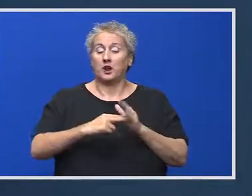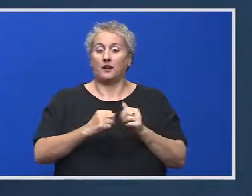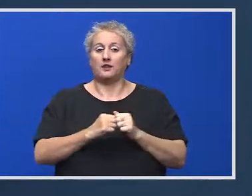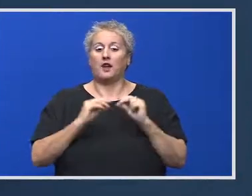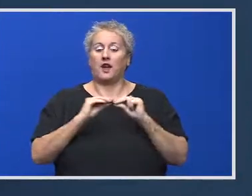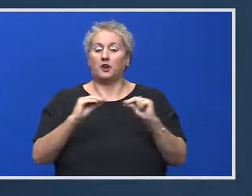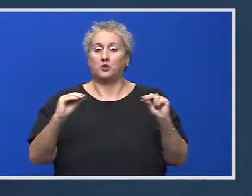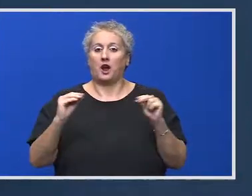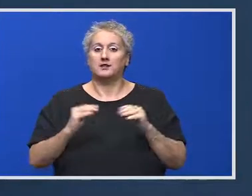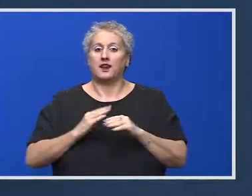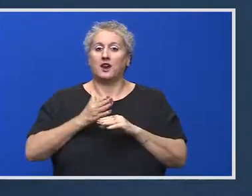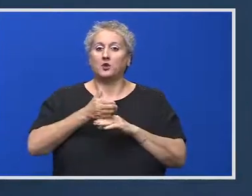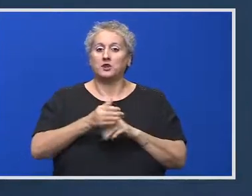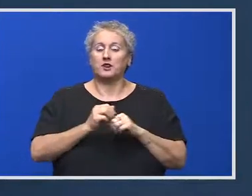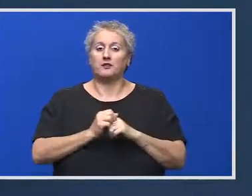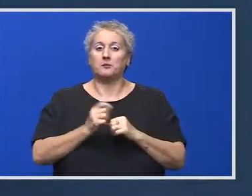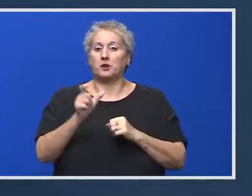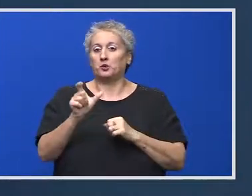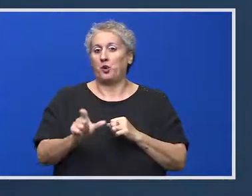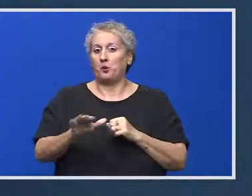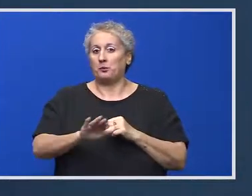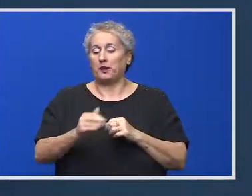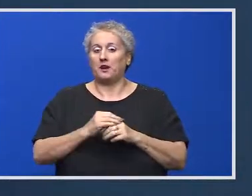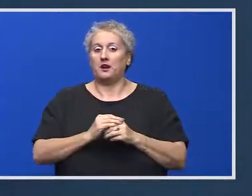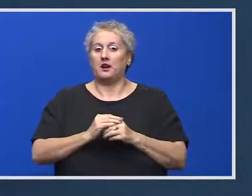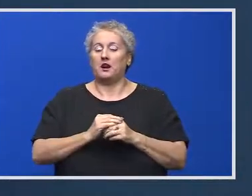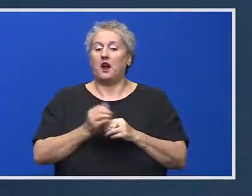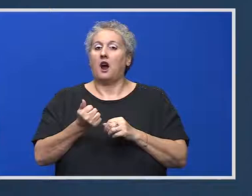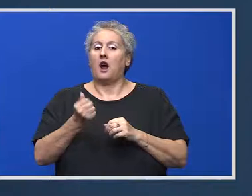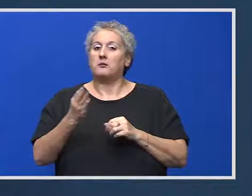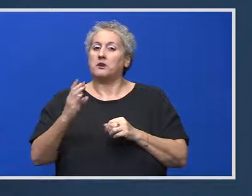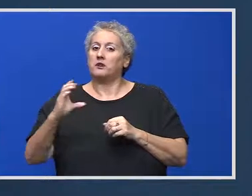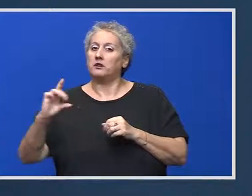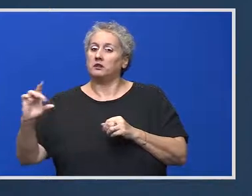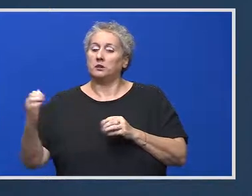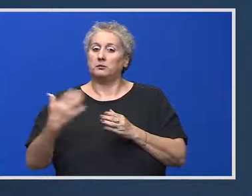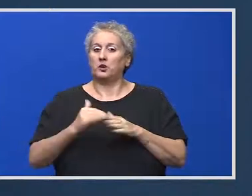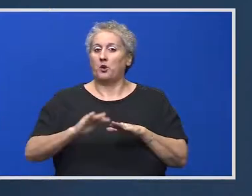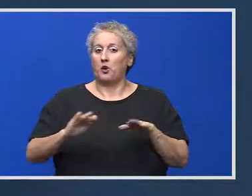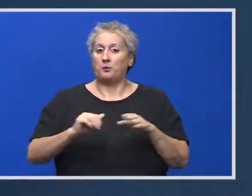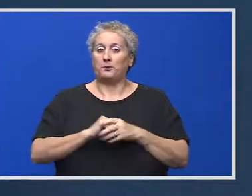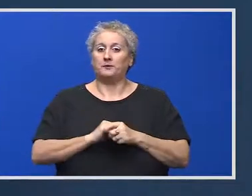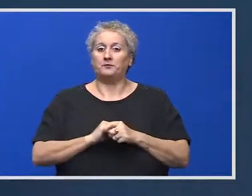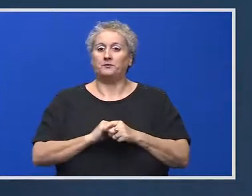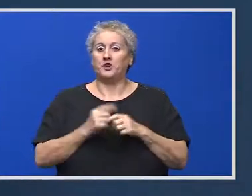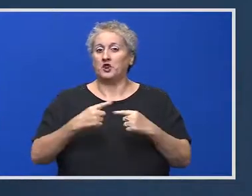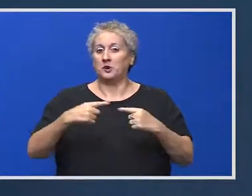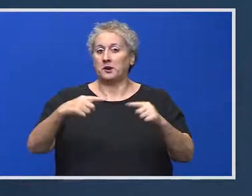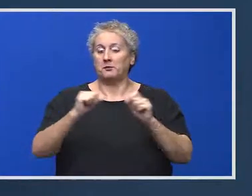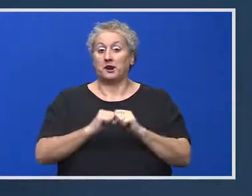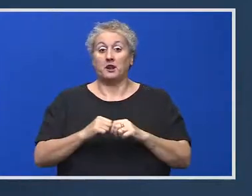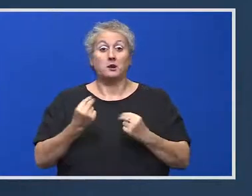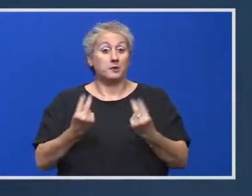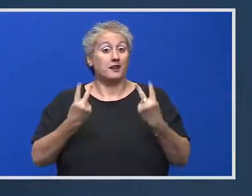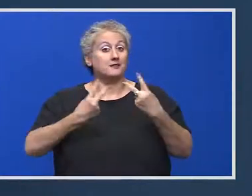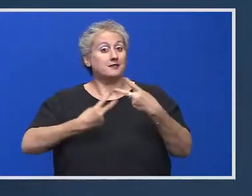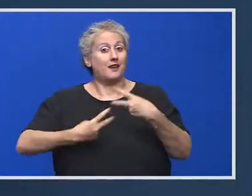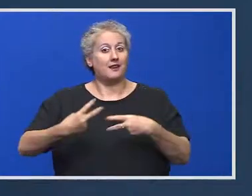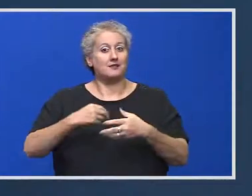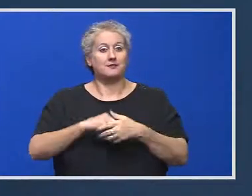educație inclusivă și calitate pentru toți copii, alfabetizarea funcțională și așa mai departe. Bineînțeles,